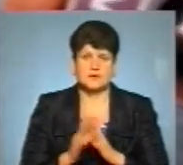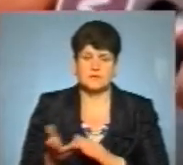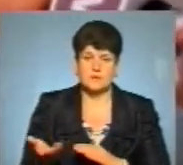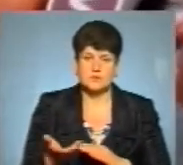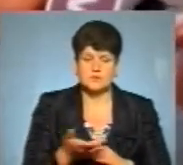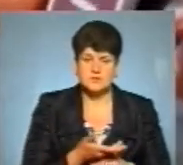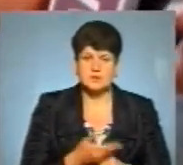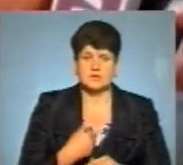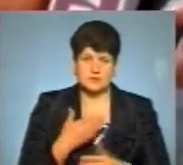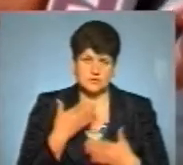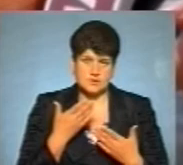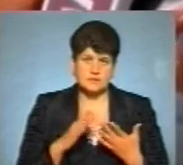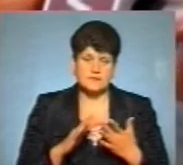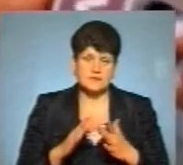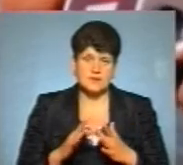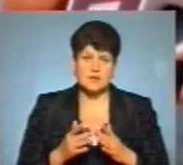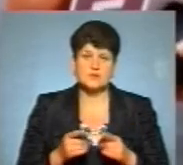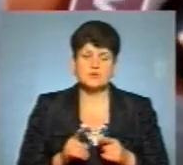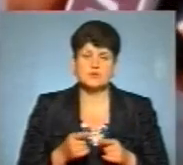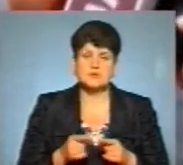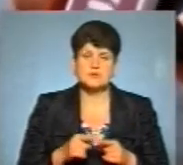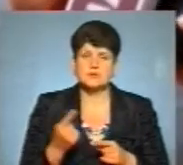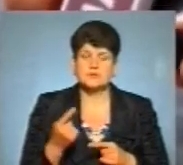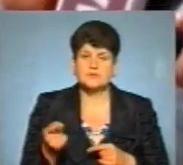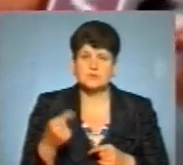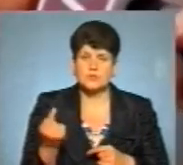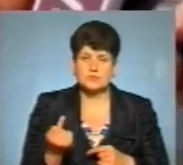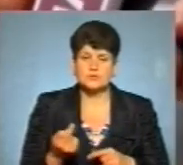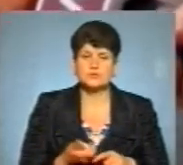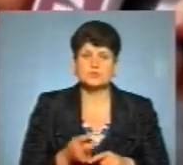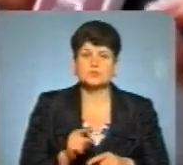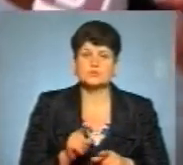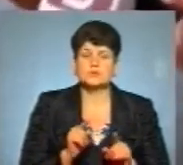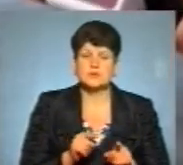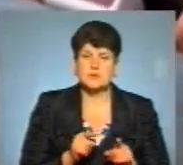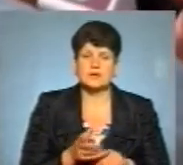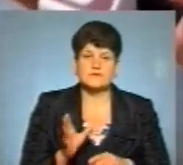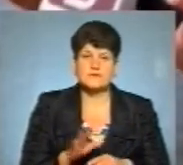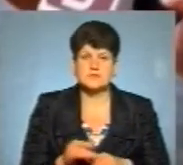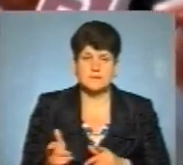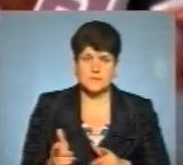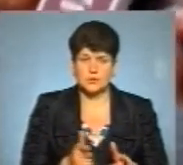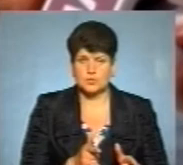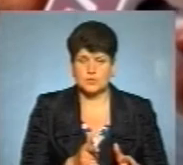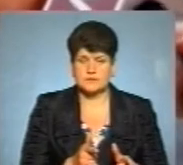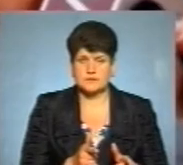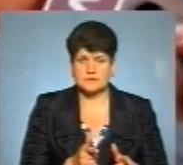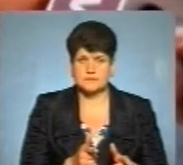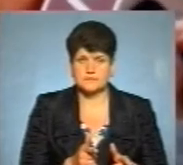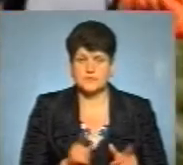Я і читав в інтернеті, що це один в Тернопільській області, що так все підготовлено, що